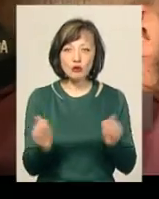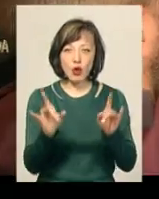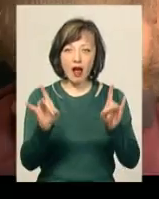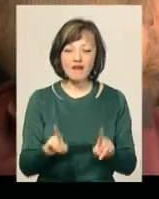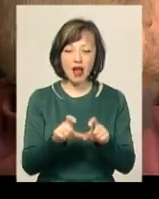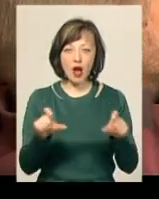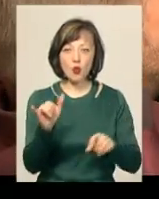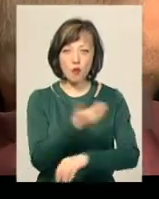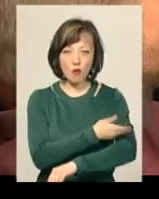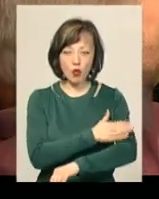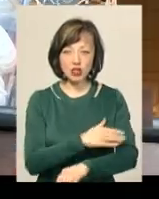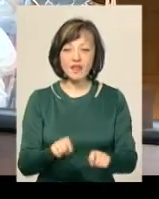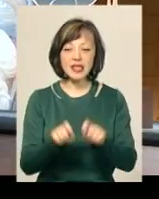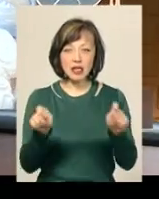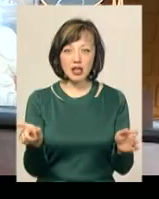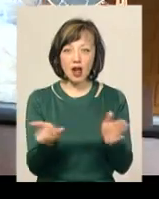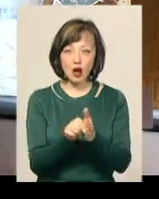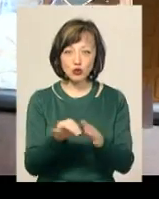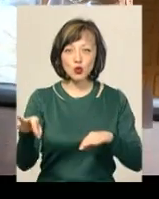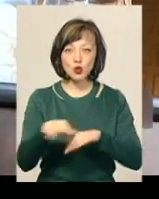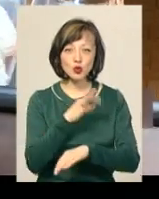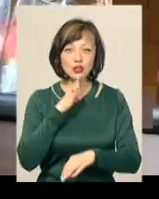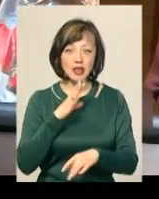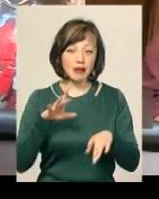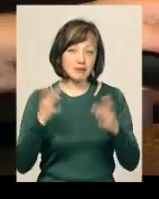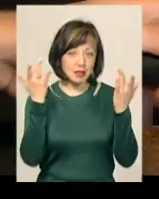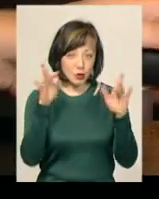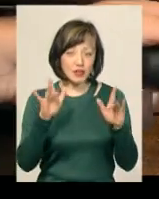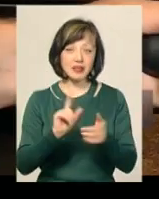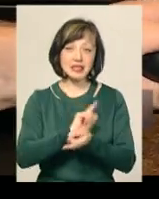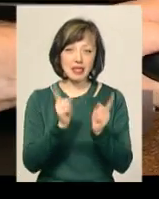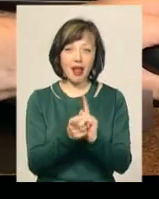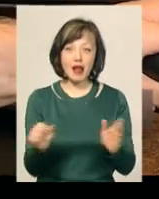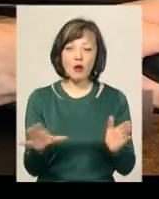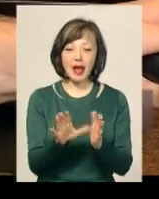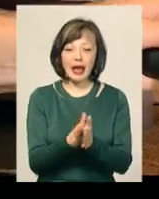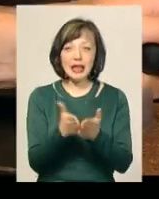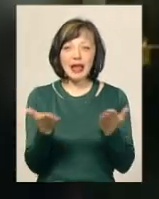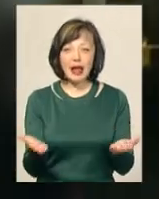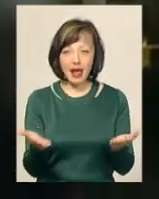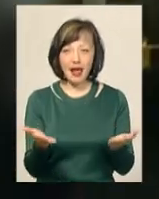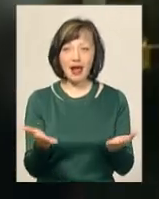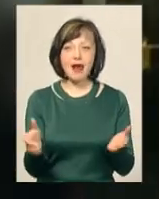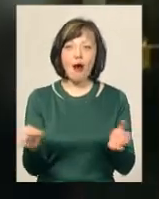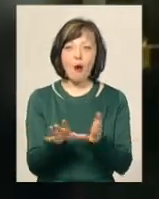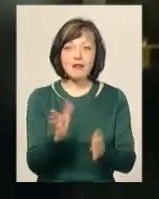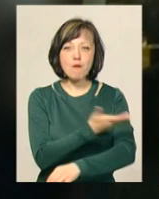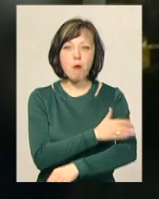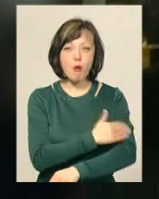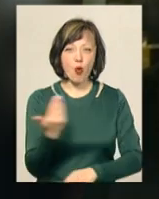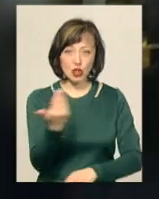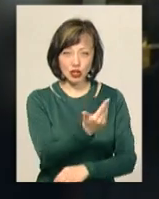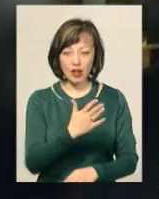'ярні у Польщі. Кафе відкрили разом з дружиною. І несподівано для себе стали рекордсменами книги рекордів Польщі. Блище нашої кав'ярні 6